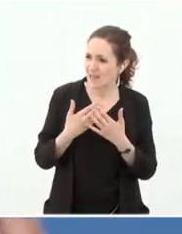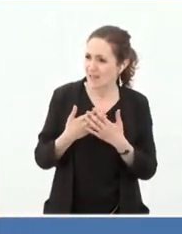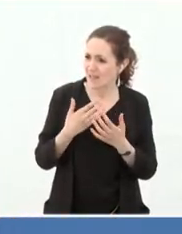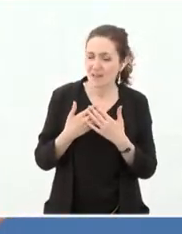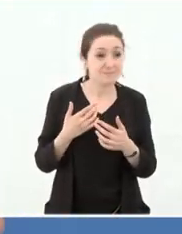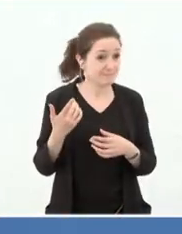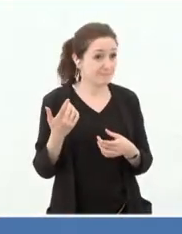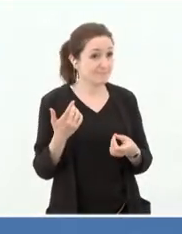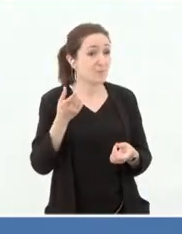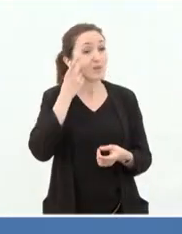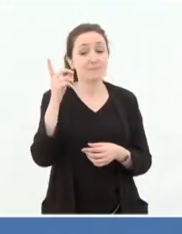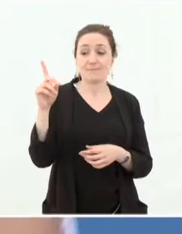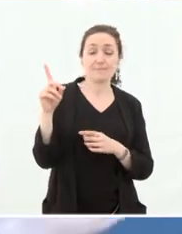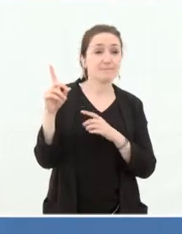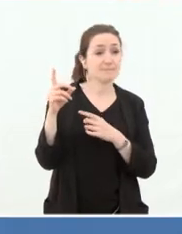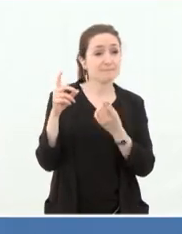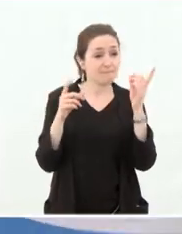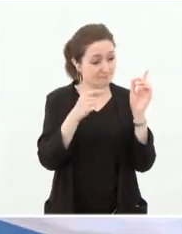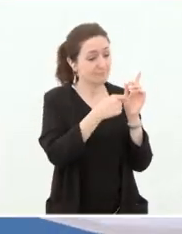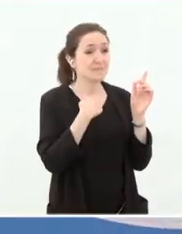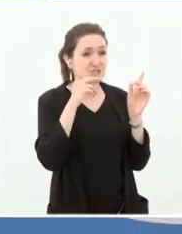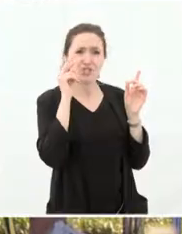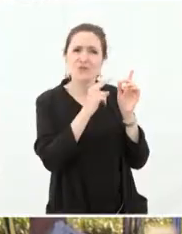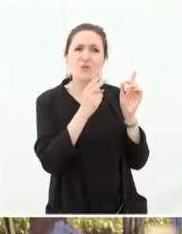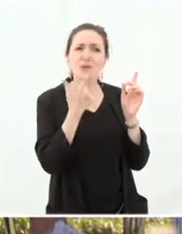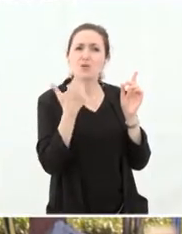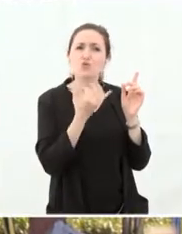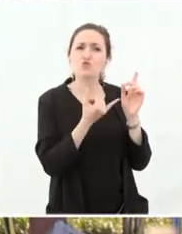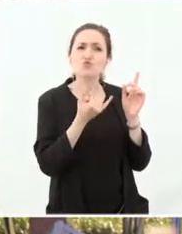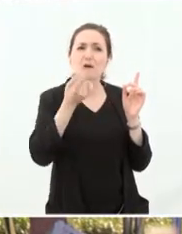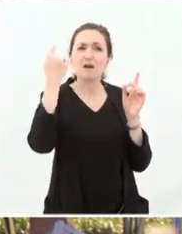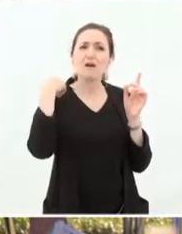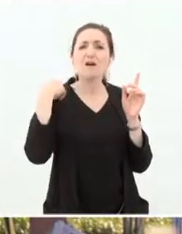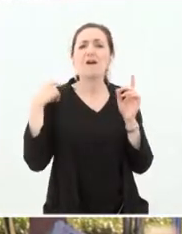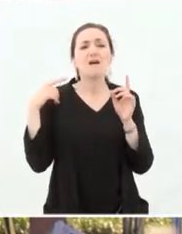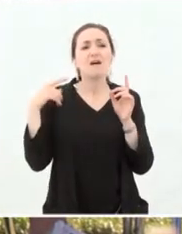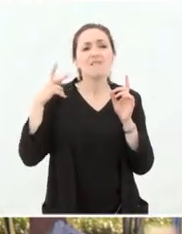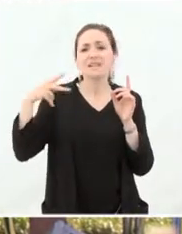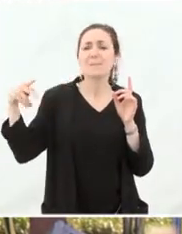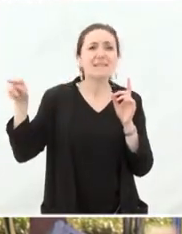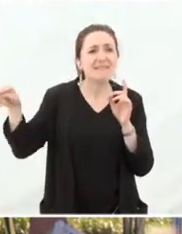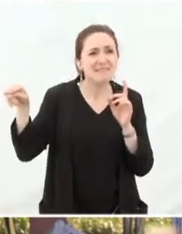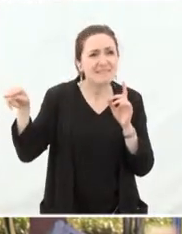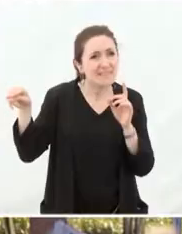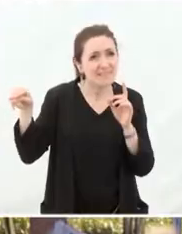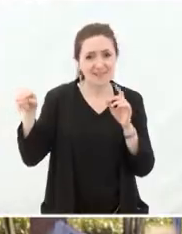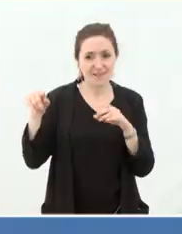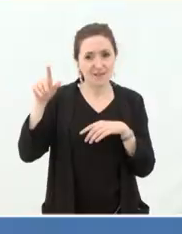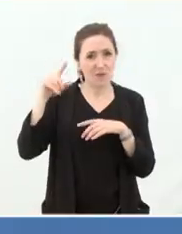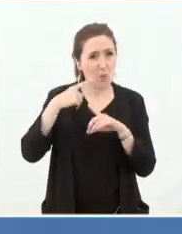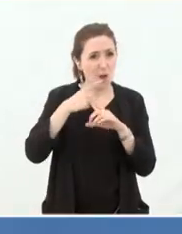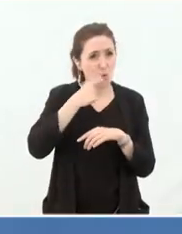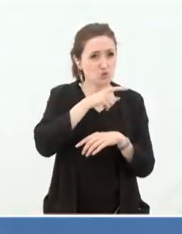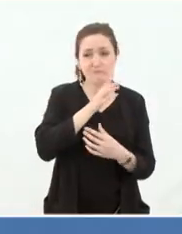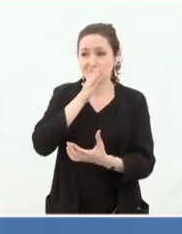Et elle regarde, elle prend son téléphone mobile et elle dit moi j'ai vu, il a 2 jours, y avait un ouragan en Philippines, et j'ai vu que la Croix-Rouge, vous êtes